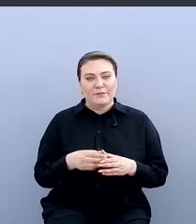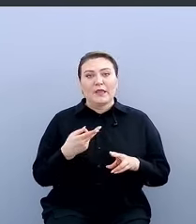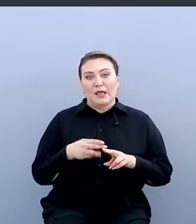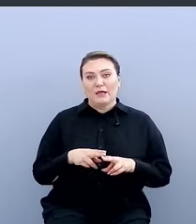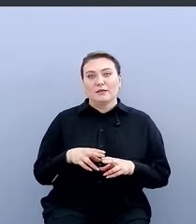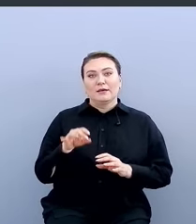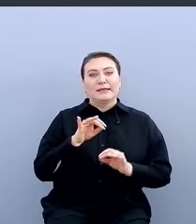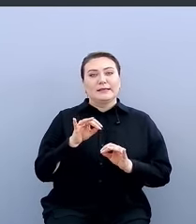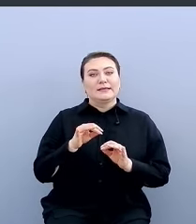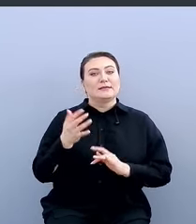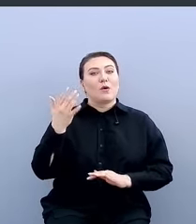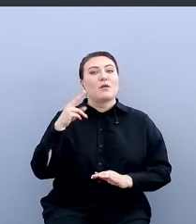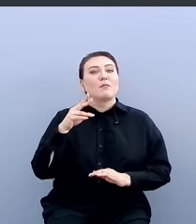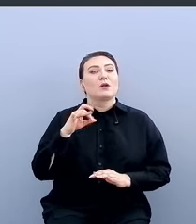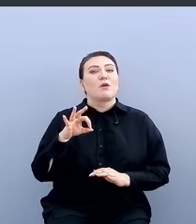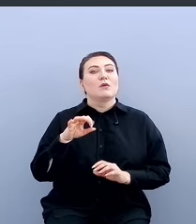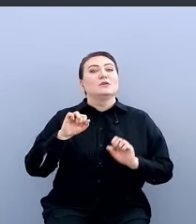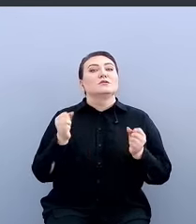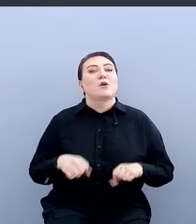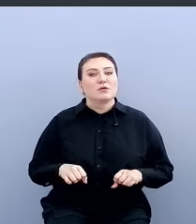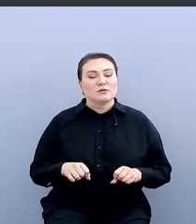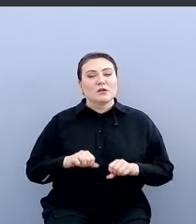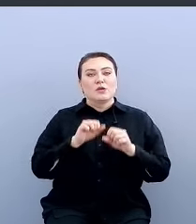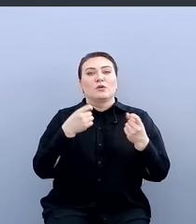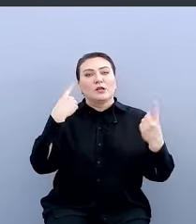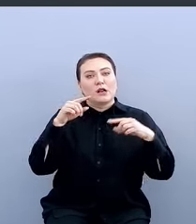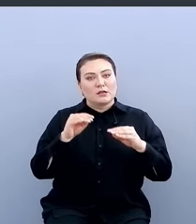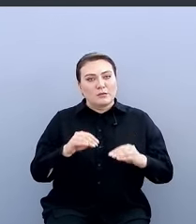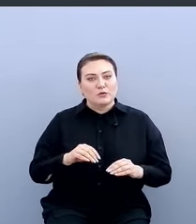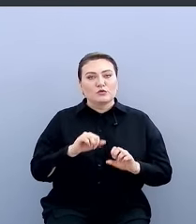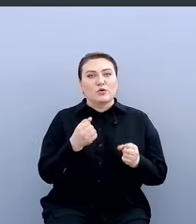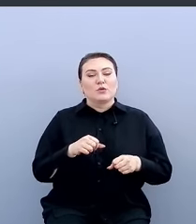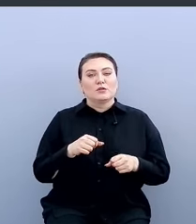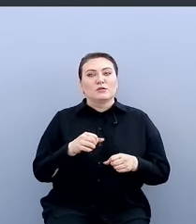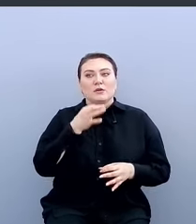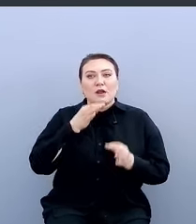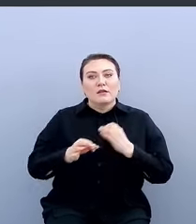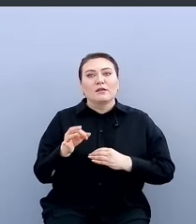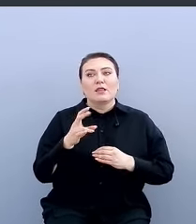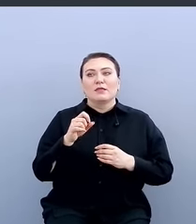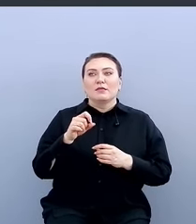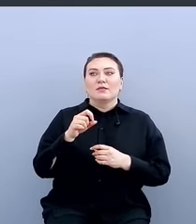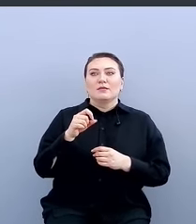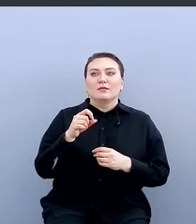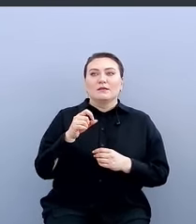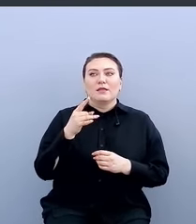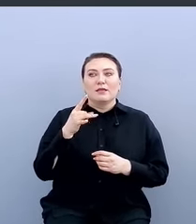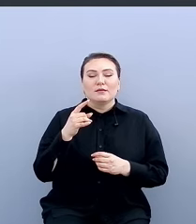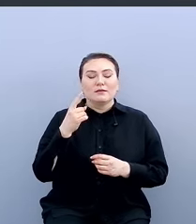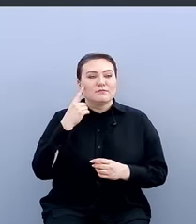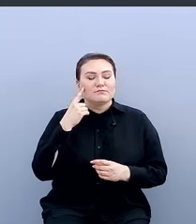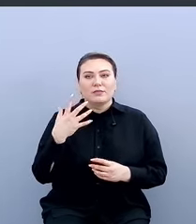это история про скорость, скорость разработки, скорость реагирования на изменения рынка, это не только